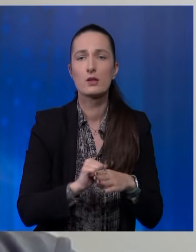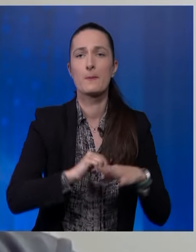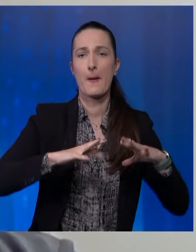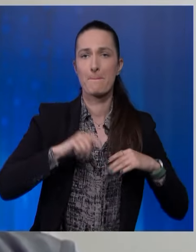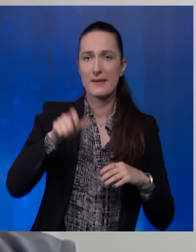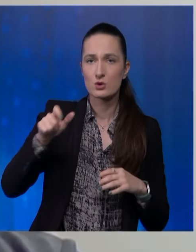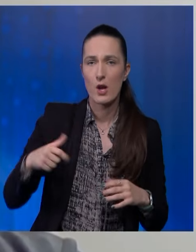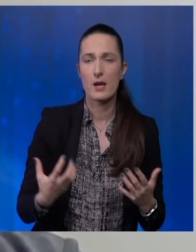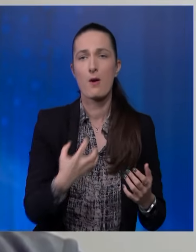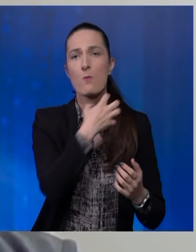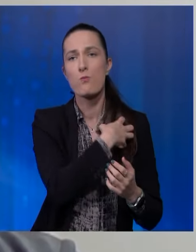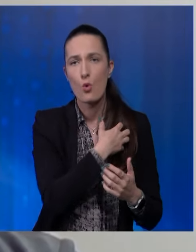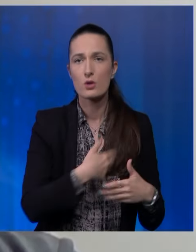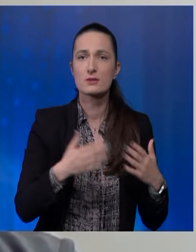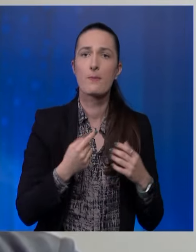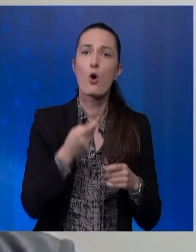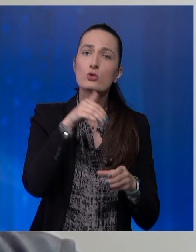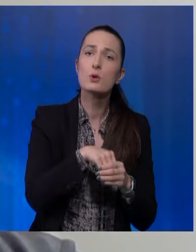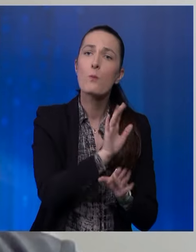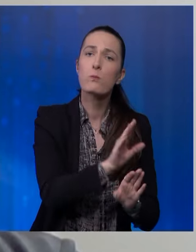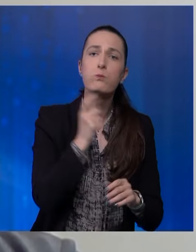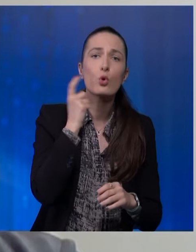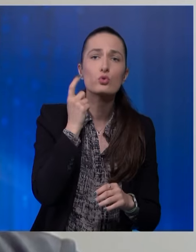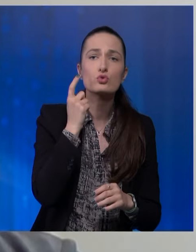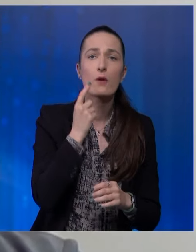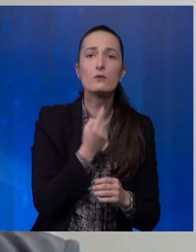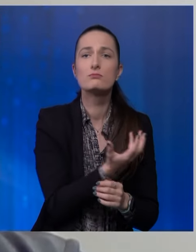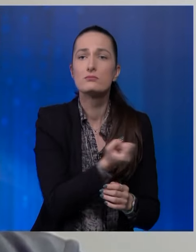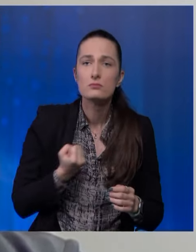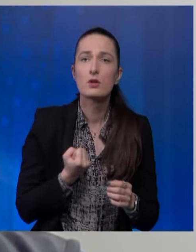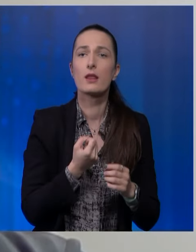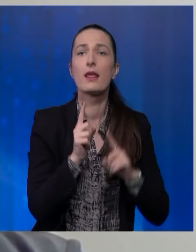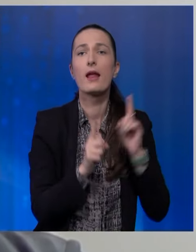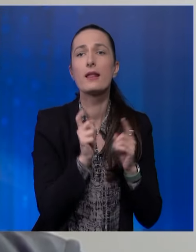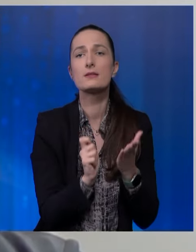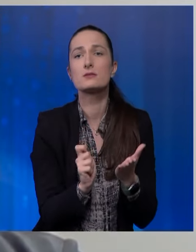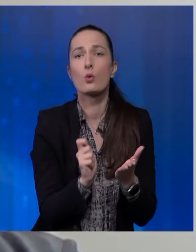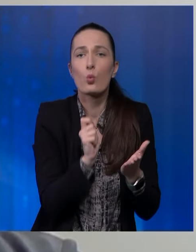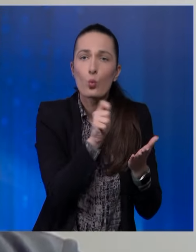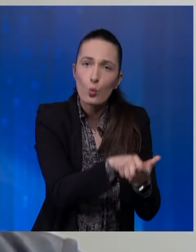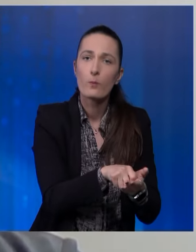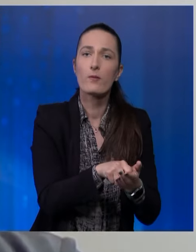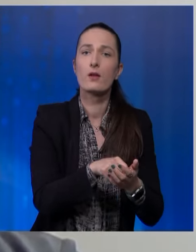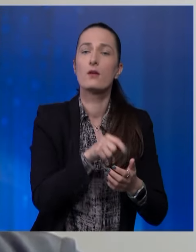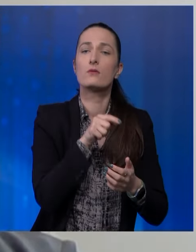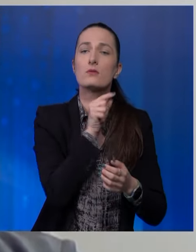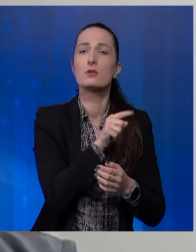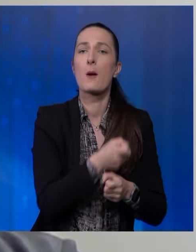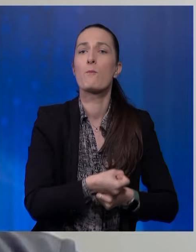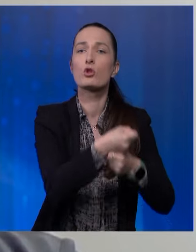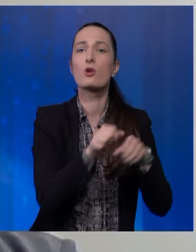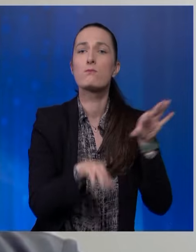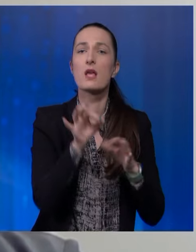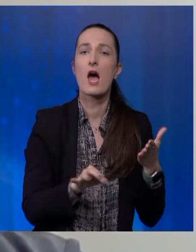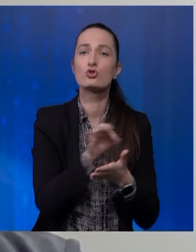penzionerima, borcima i tako dalje, dakle raznim kategorijama, odnosno pokušava da se podiđe, da se kupi ta